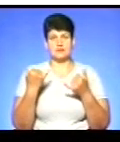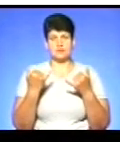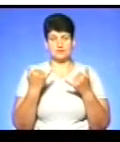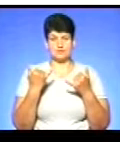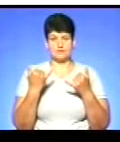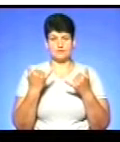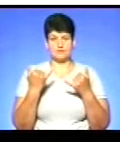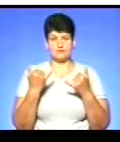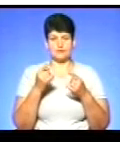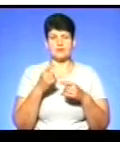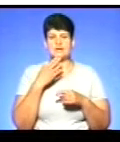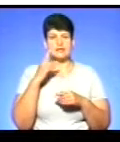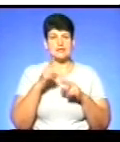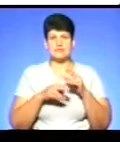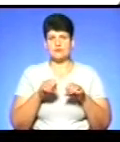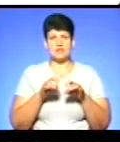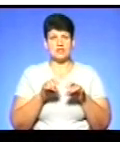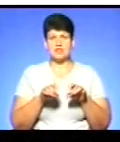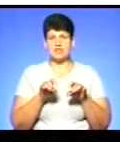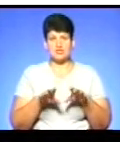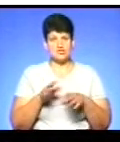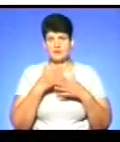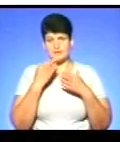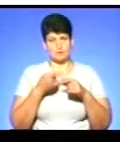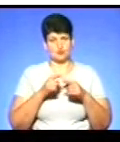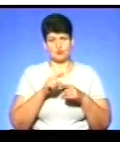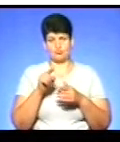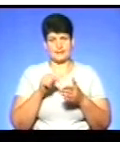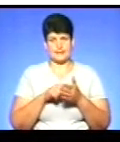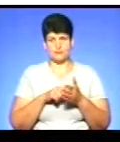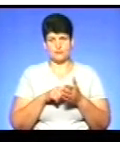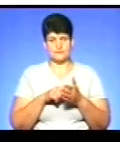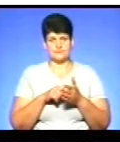остаточного рішення немає по цьому питанні. І